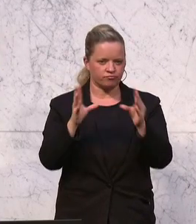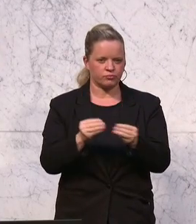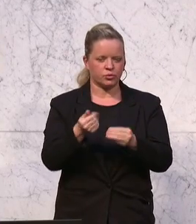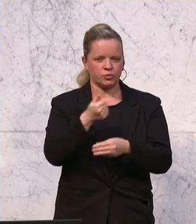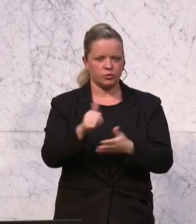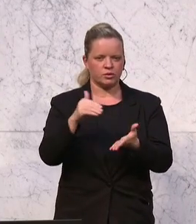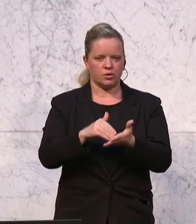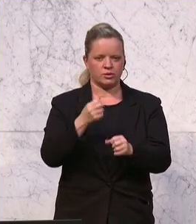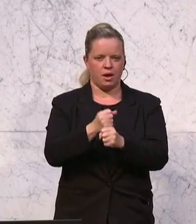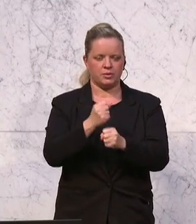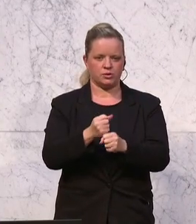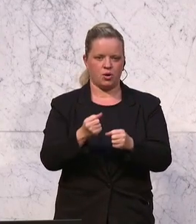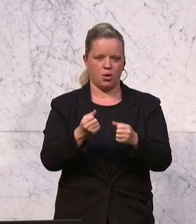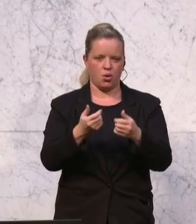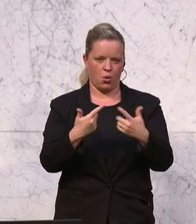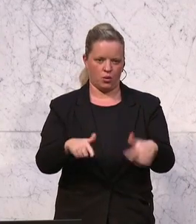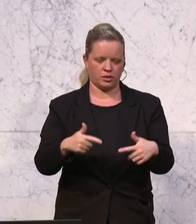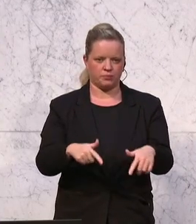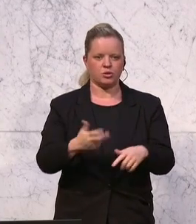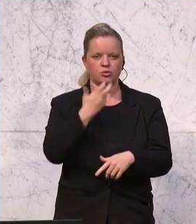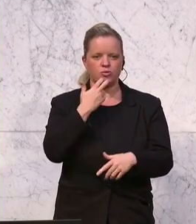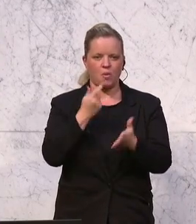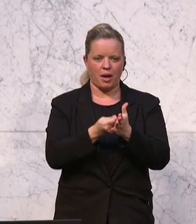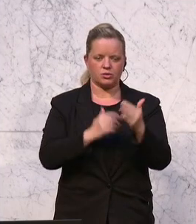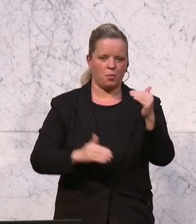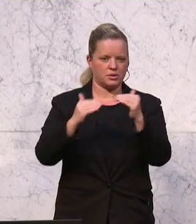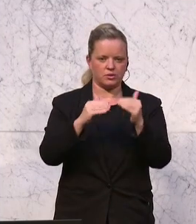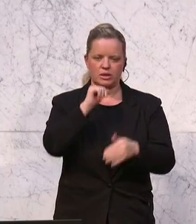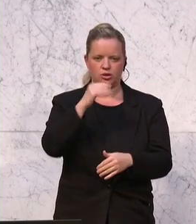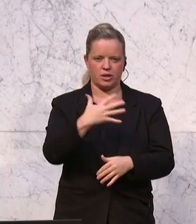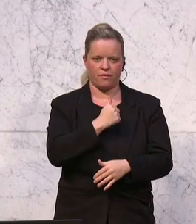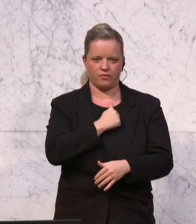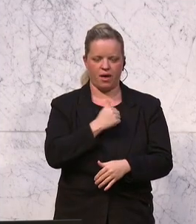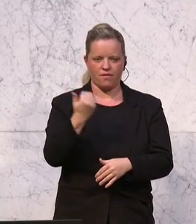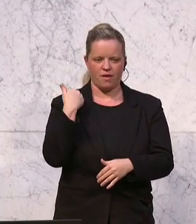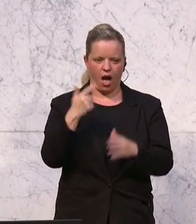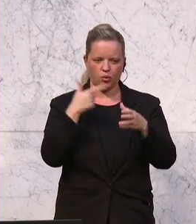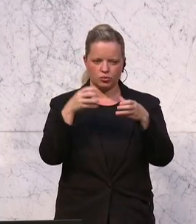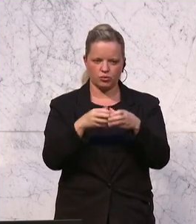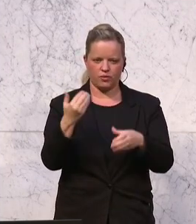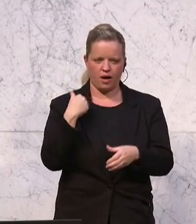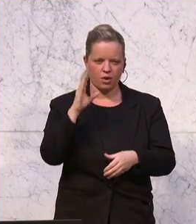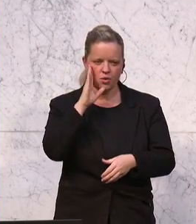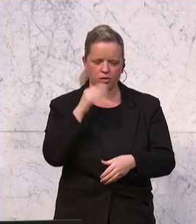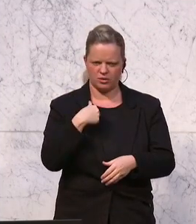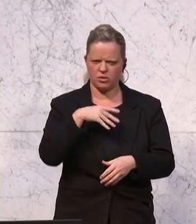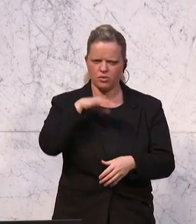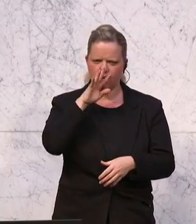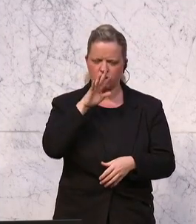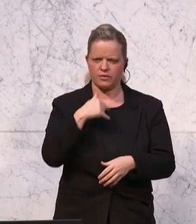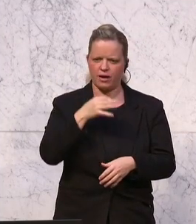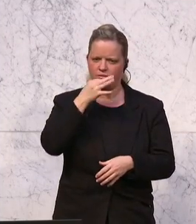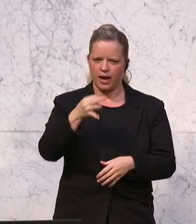Arbeitslose, die wir in Österreich haben. Nur weil wir diese Strompreiskompensation nicht schaffen. Und ich war enttäuscht im Ausschuss, wie ich Sie gefragt habe, ist im Budget